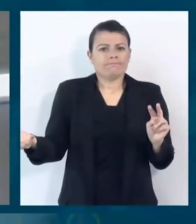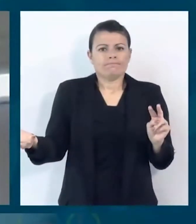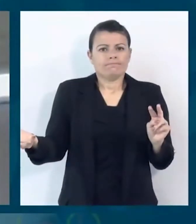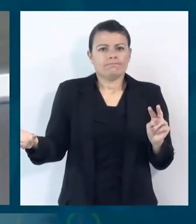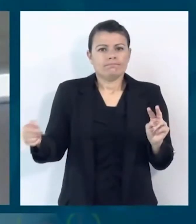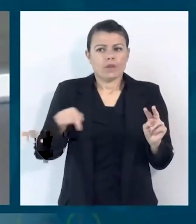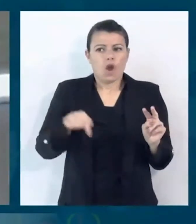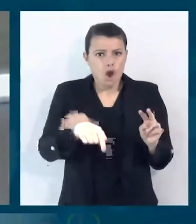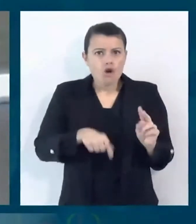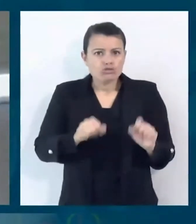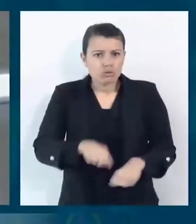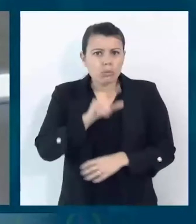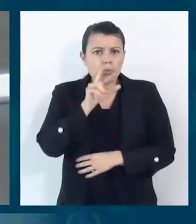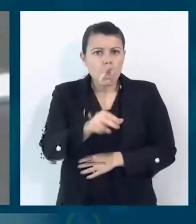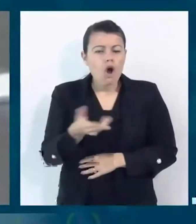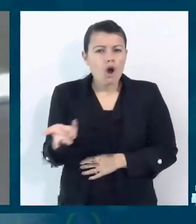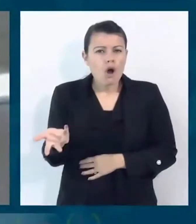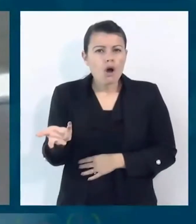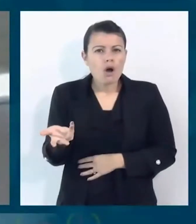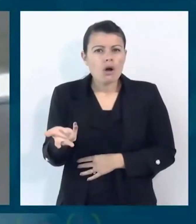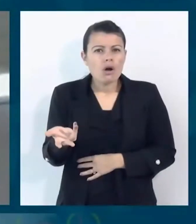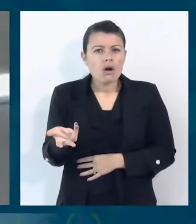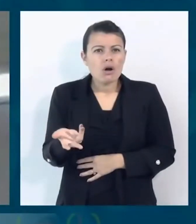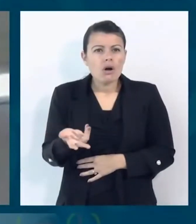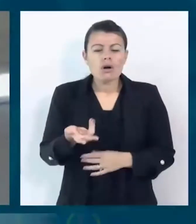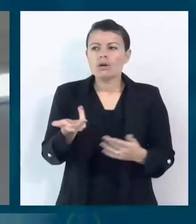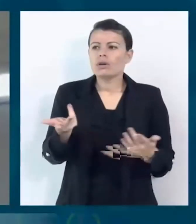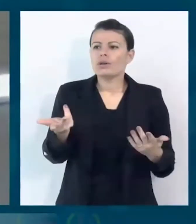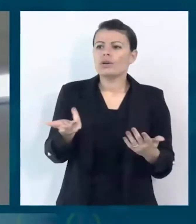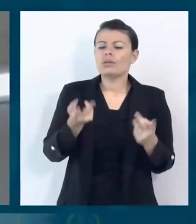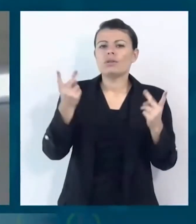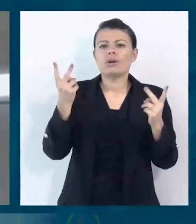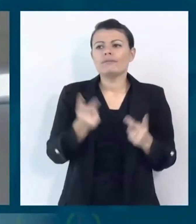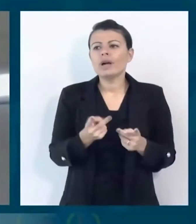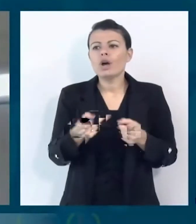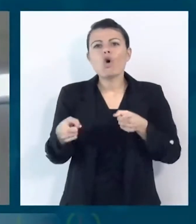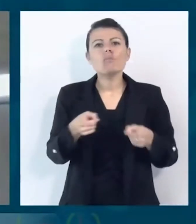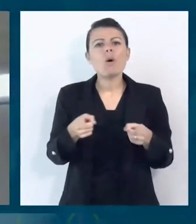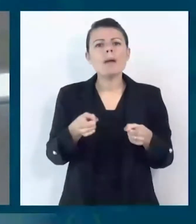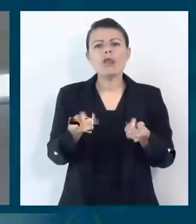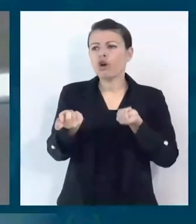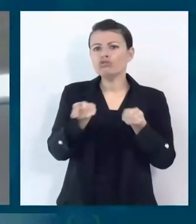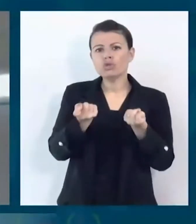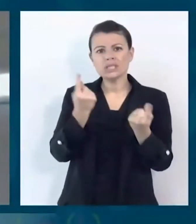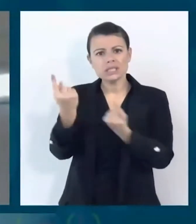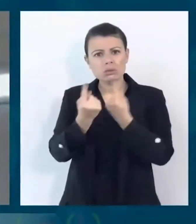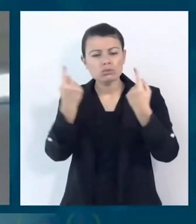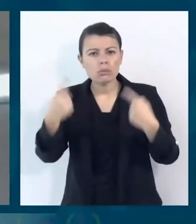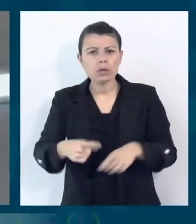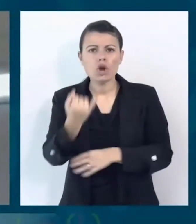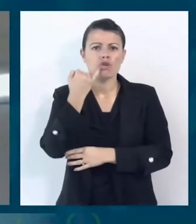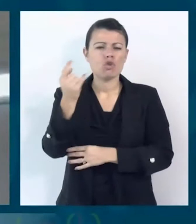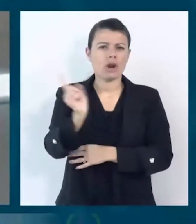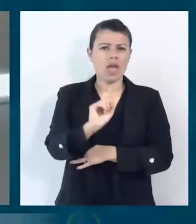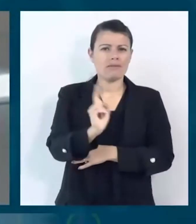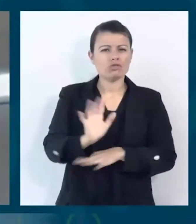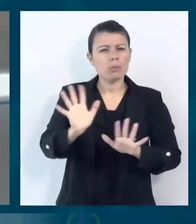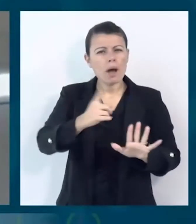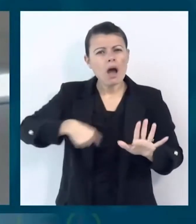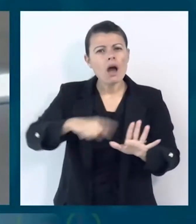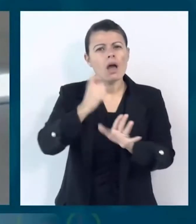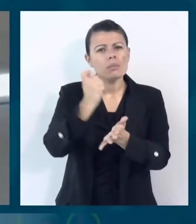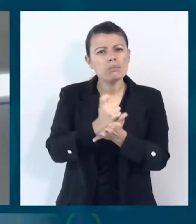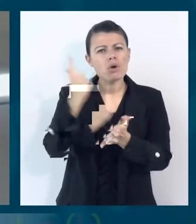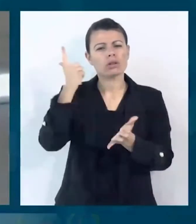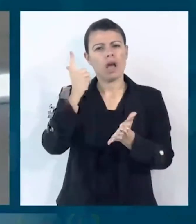oggi anche se non è facile da gestire, è importante avere fatto questo